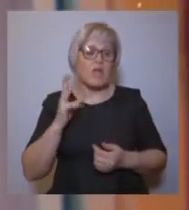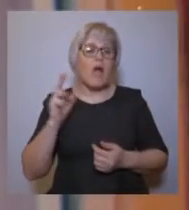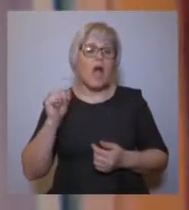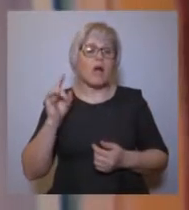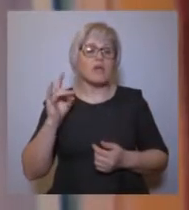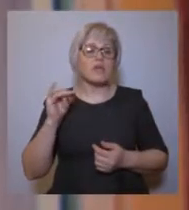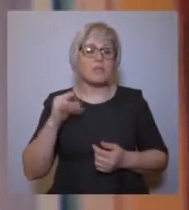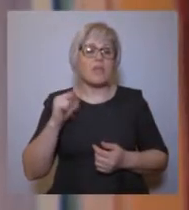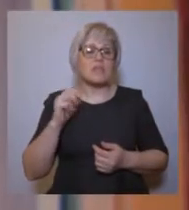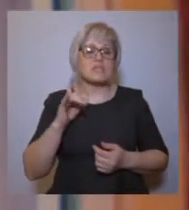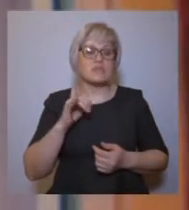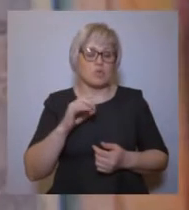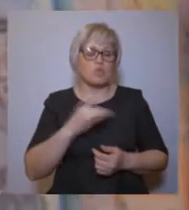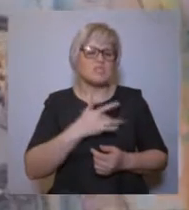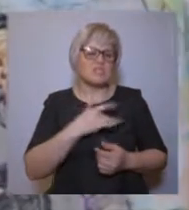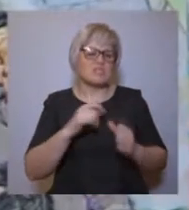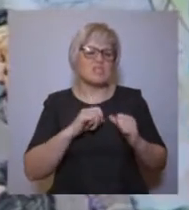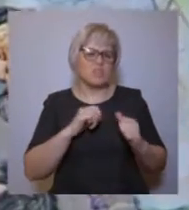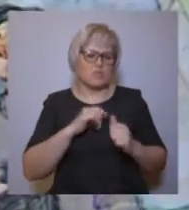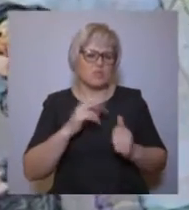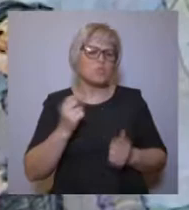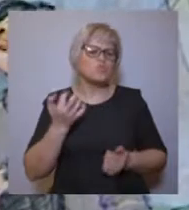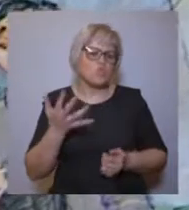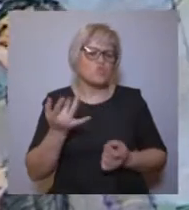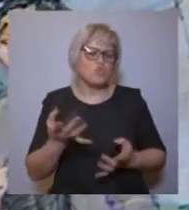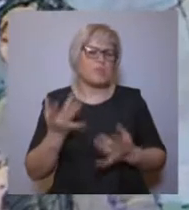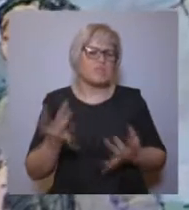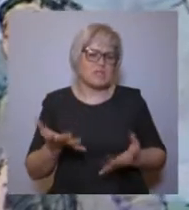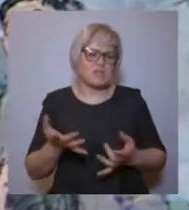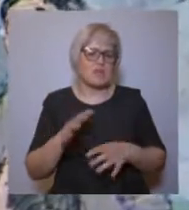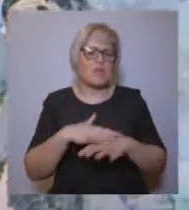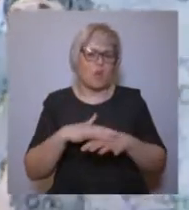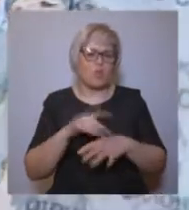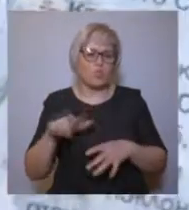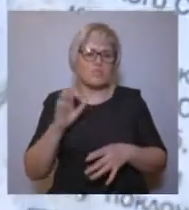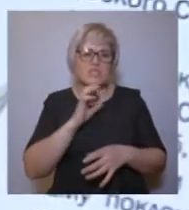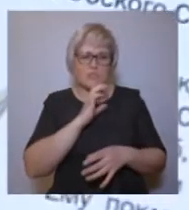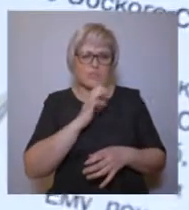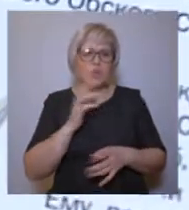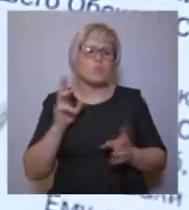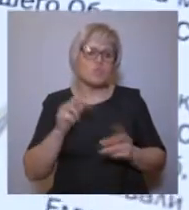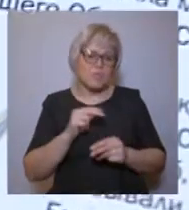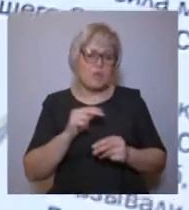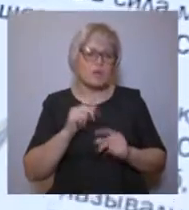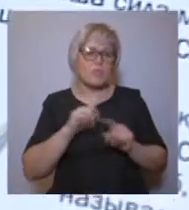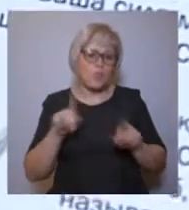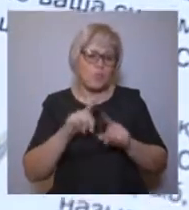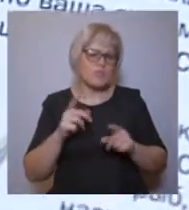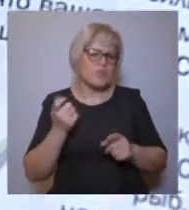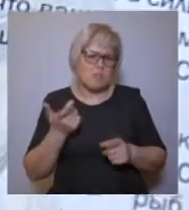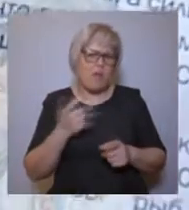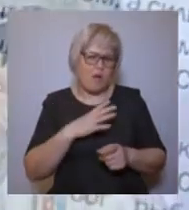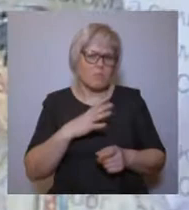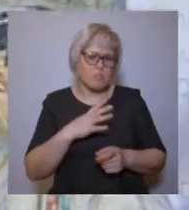представителей языческих племен и народов Сибири. Успеху проповеди немало содействовали и чудеса, которые совершались по молитвам